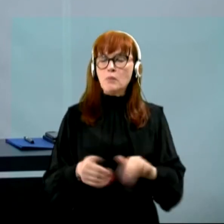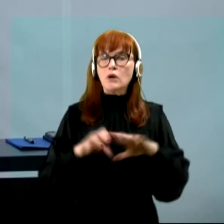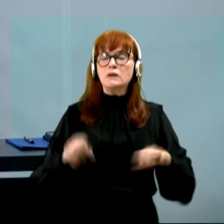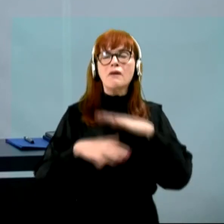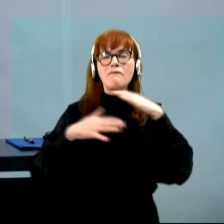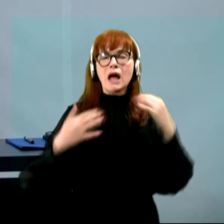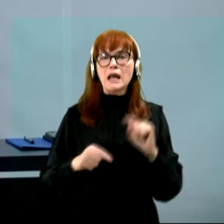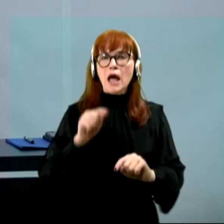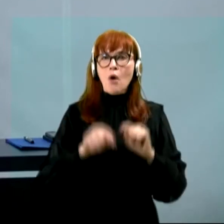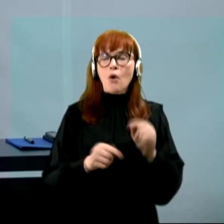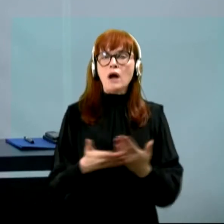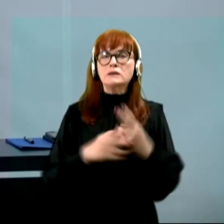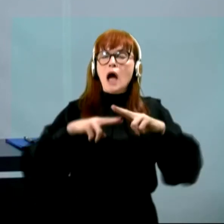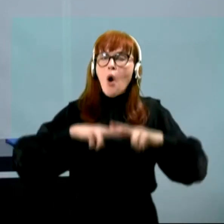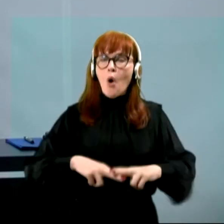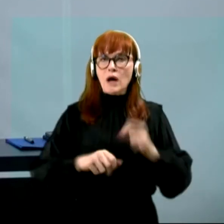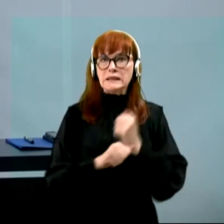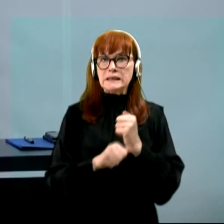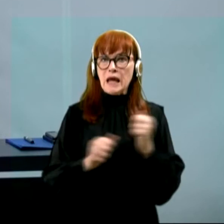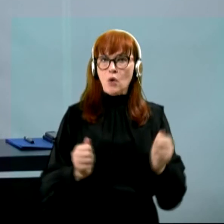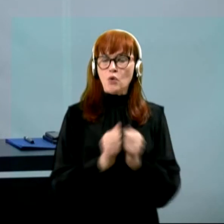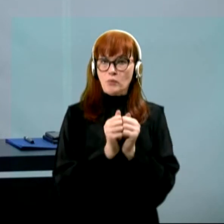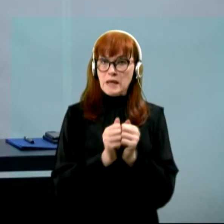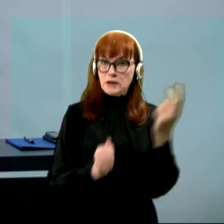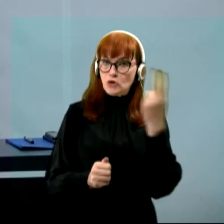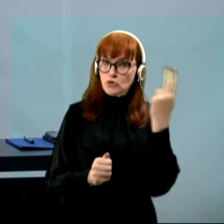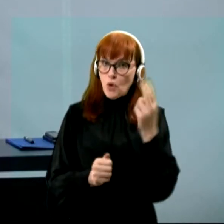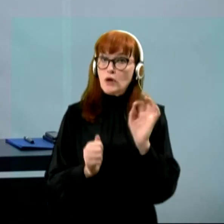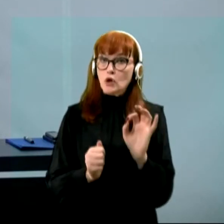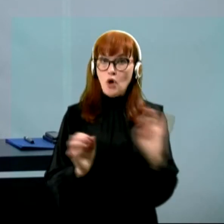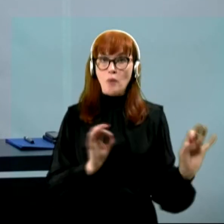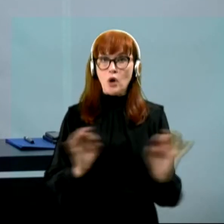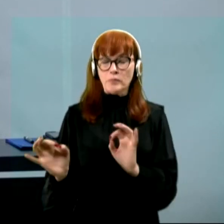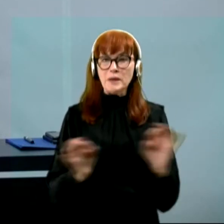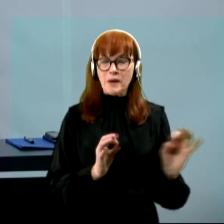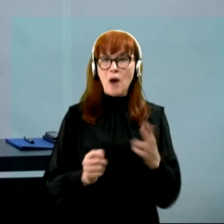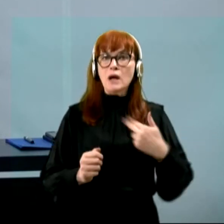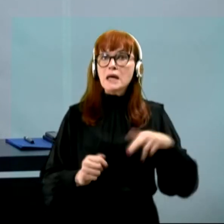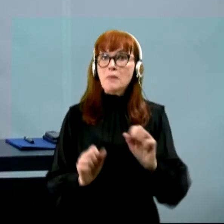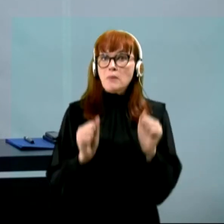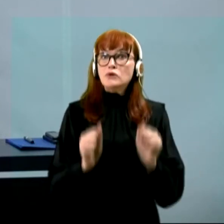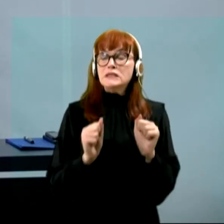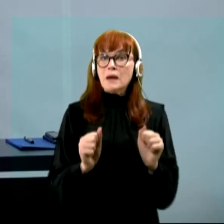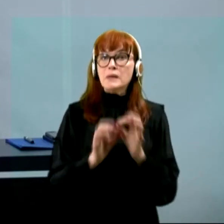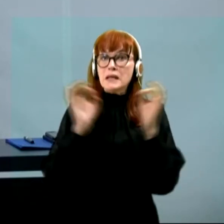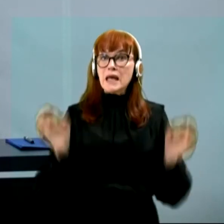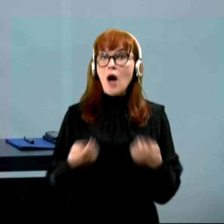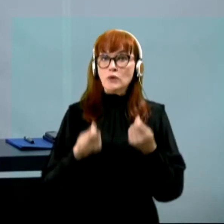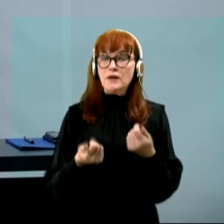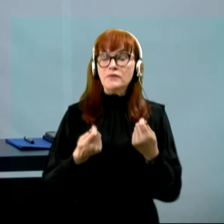korake za ohranitev delovnih mest. Slovenija je dobro pripravljena, imamo stabilne javne finance,